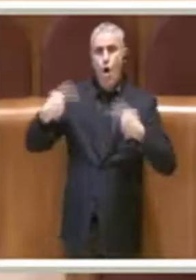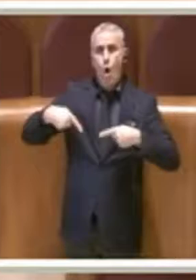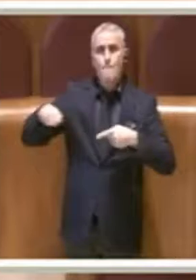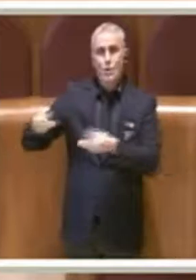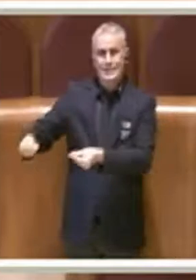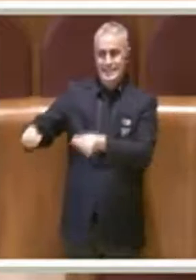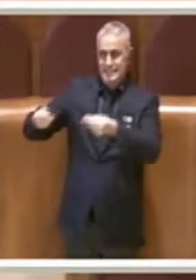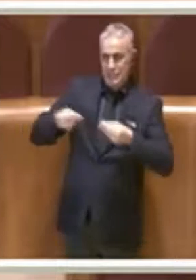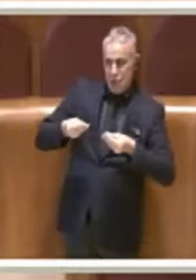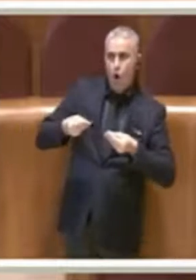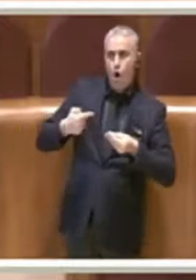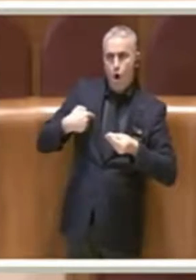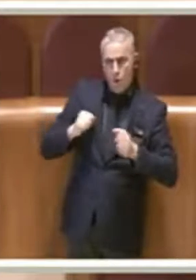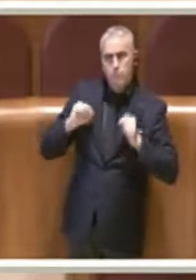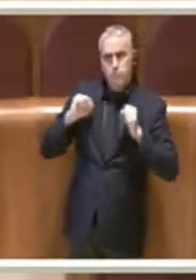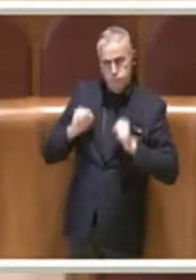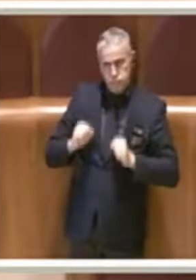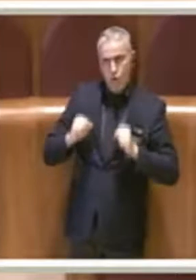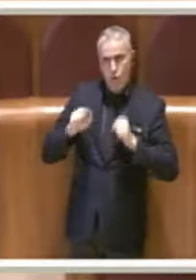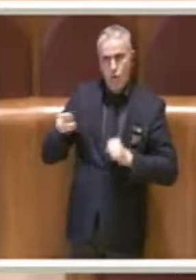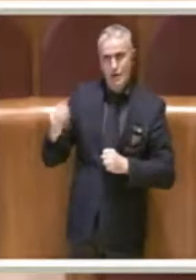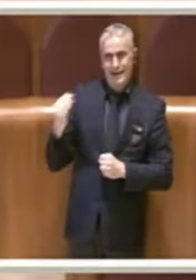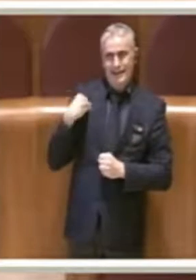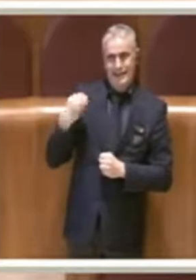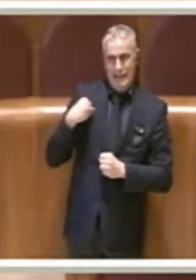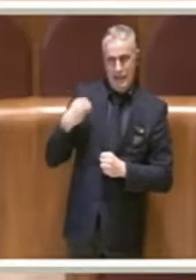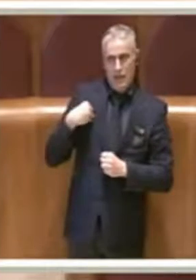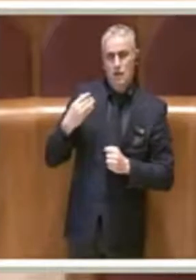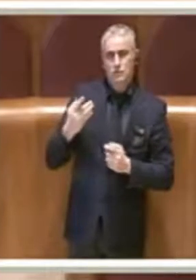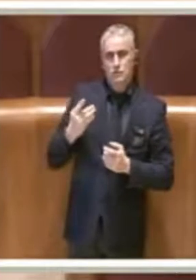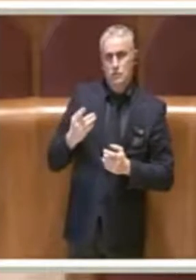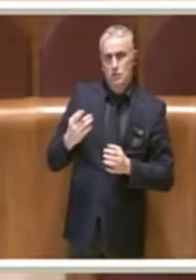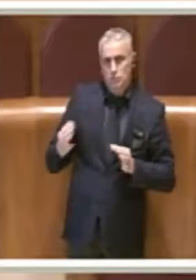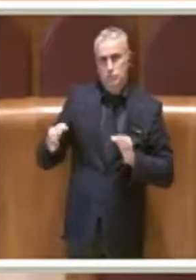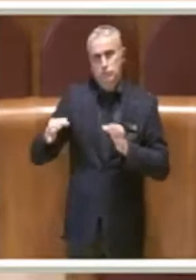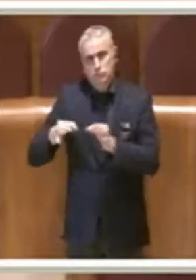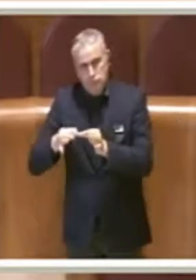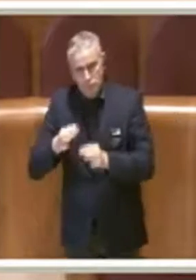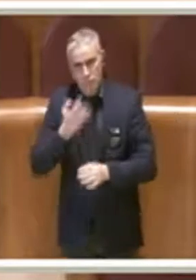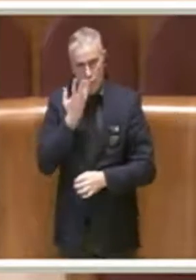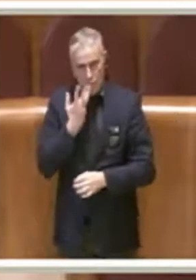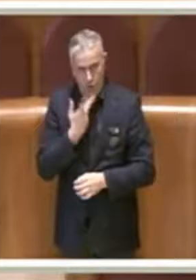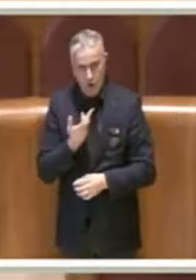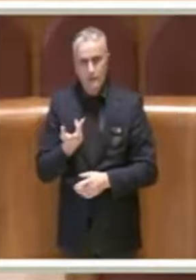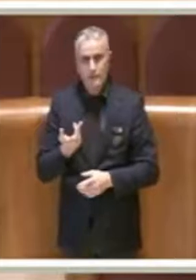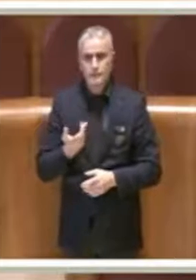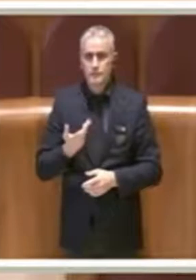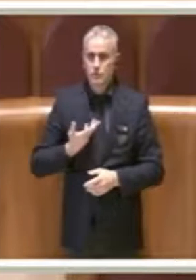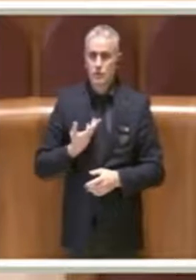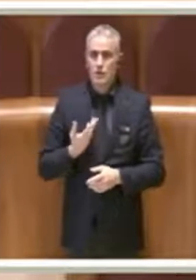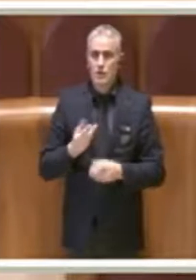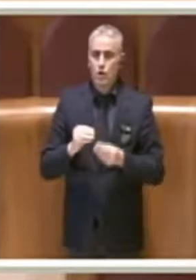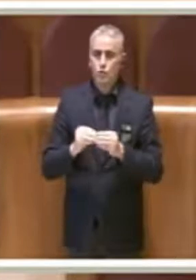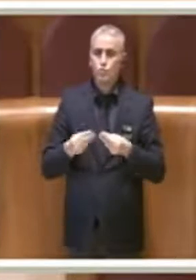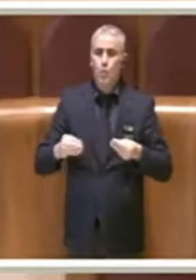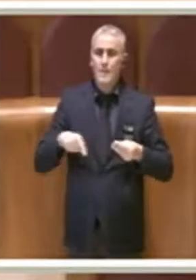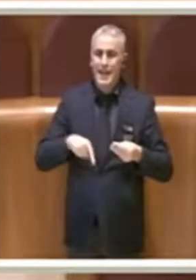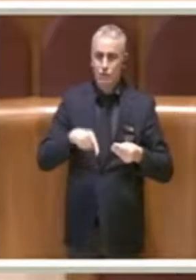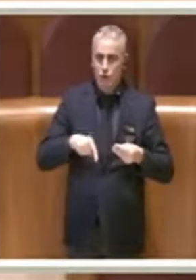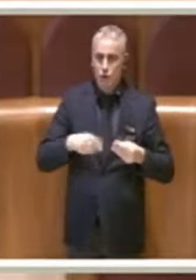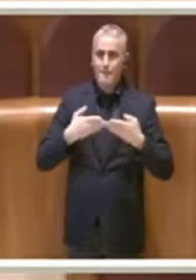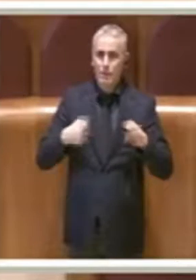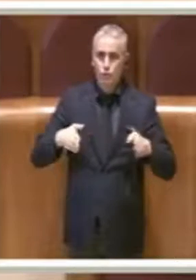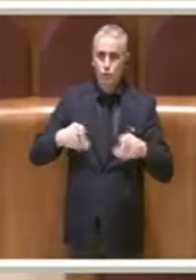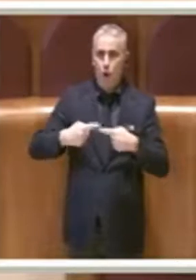venire incontro alla richiesta delle opposizioni stesse. Abbiamo trovato lo strumento della riapertura della Commissione